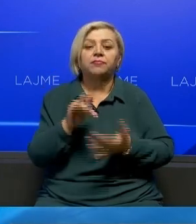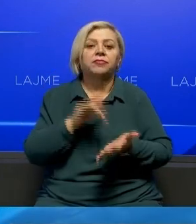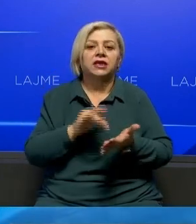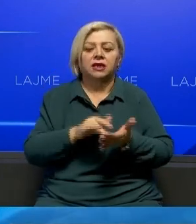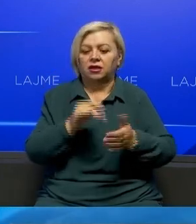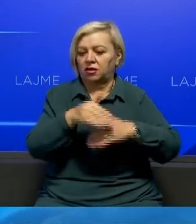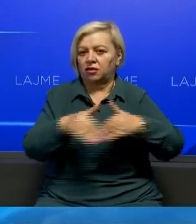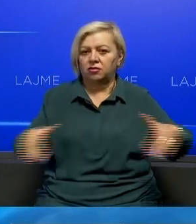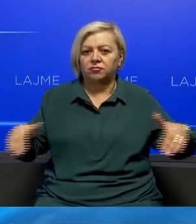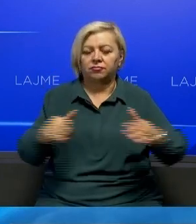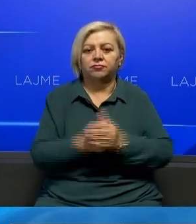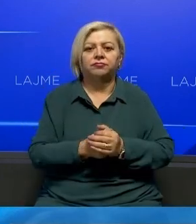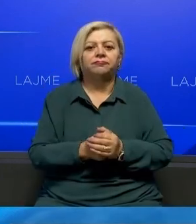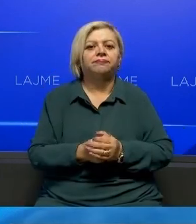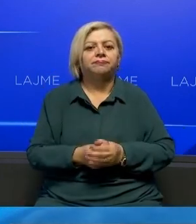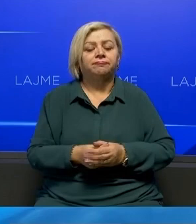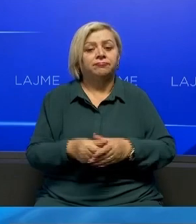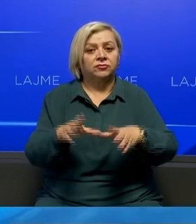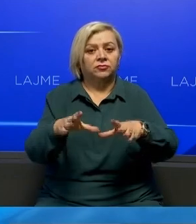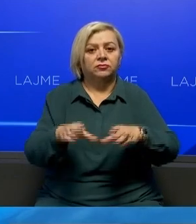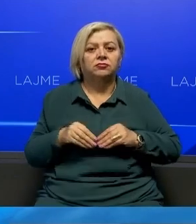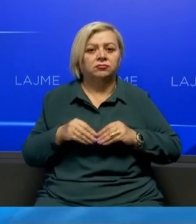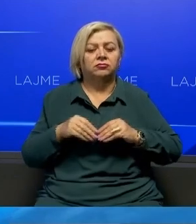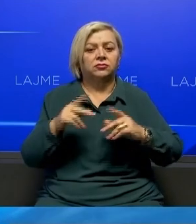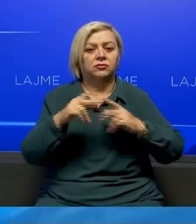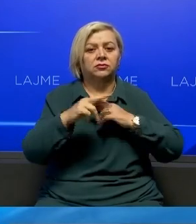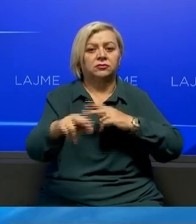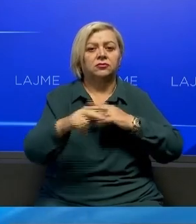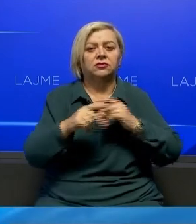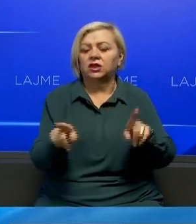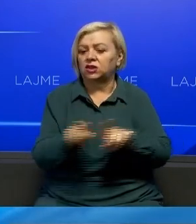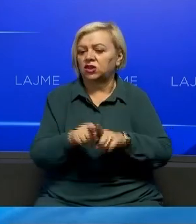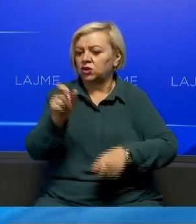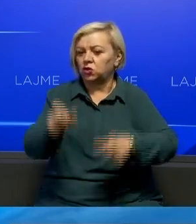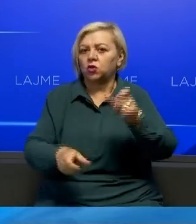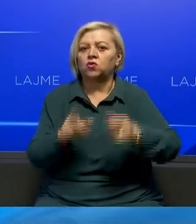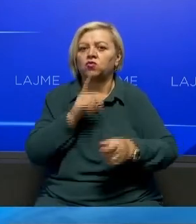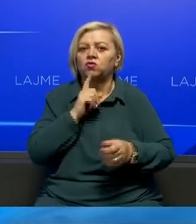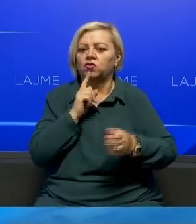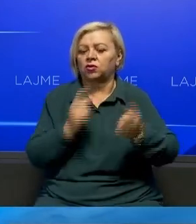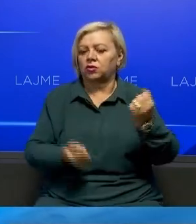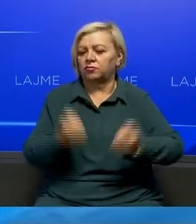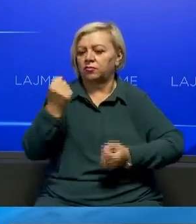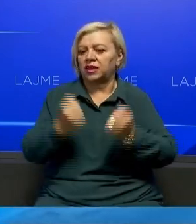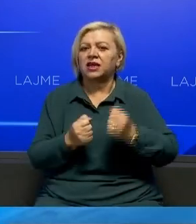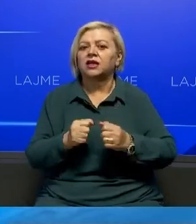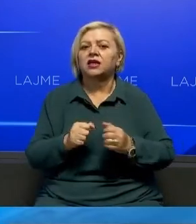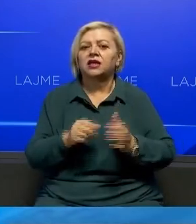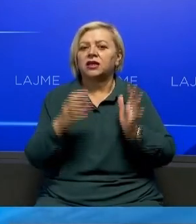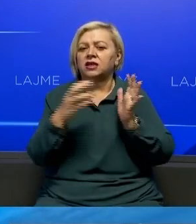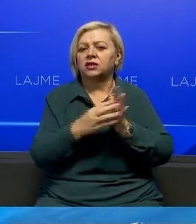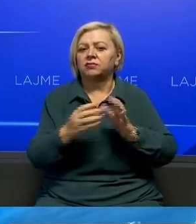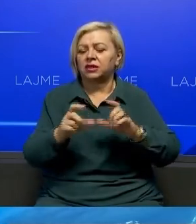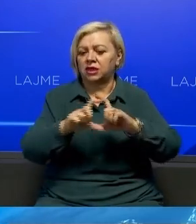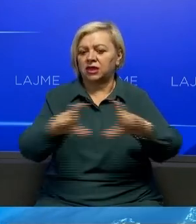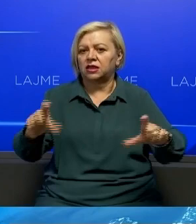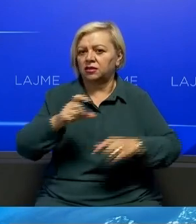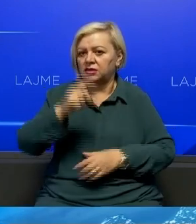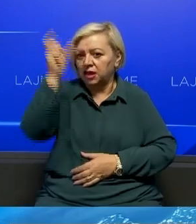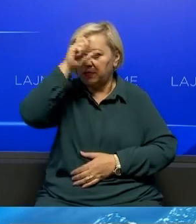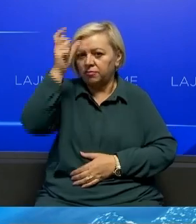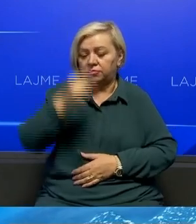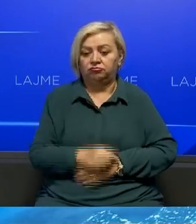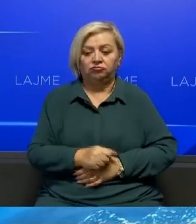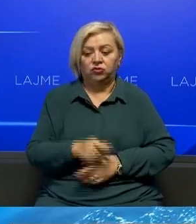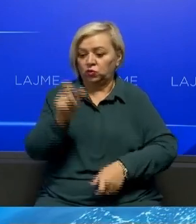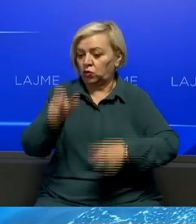kufitare të jetësot masa e reciprocitetit për të gjithë qytetarët me automjetet me registrime serbe. Qytetarët që presnin me